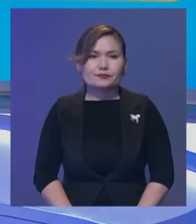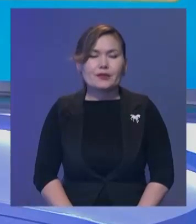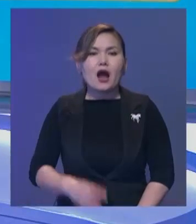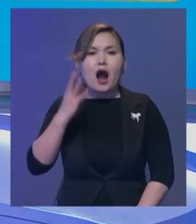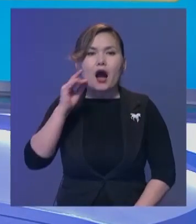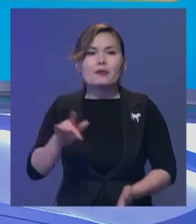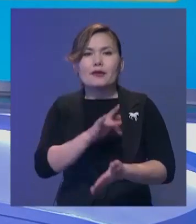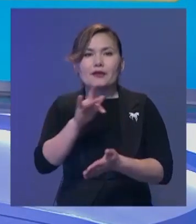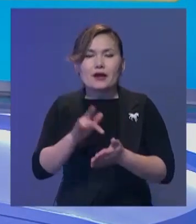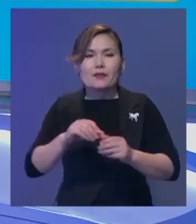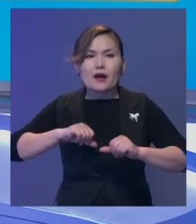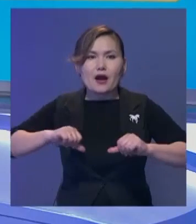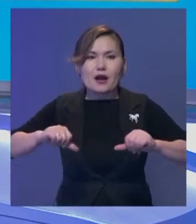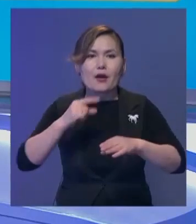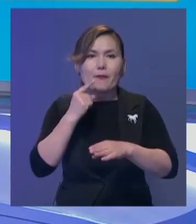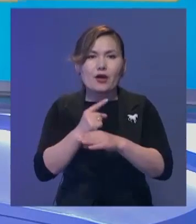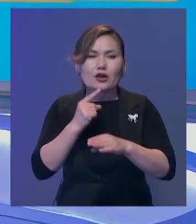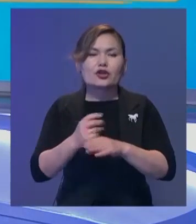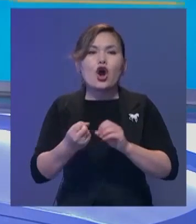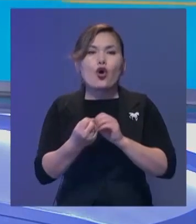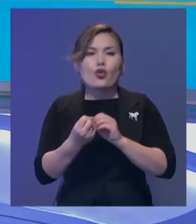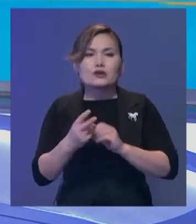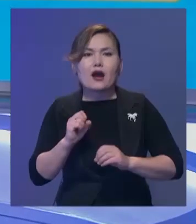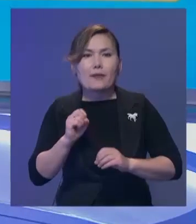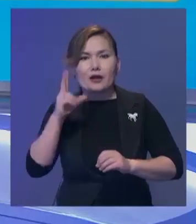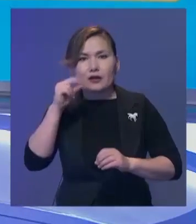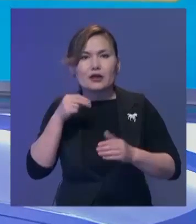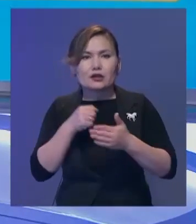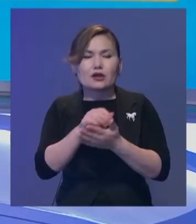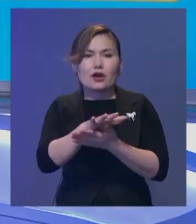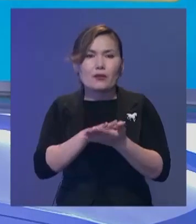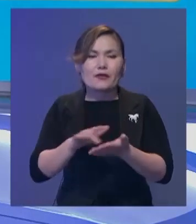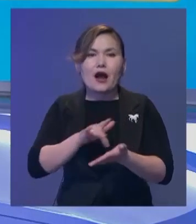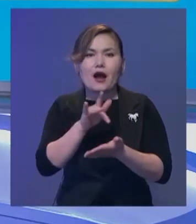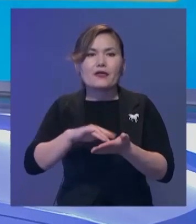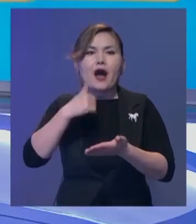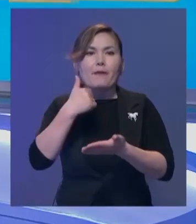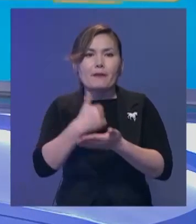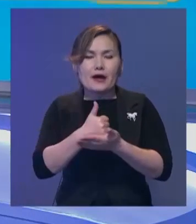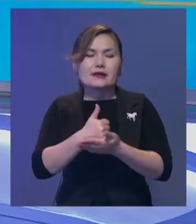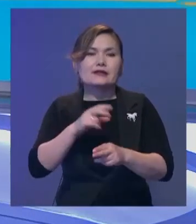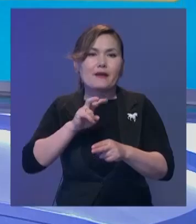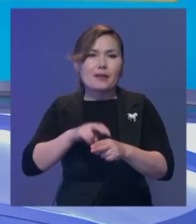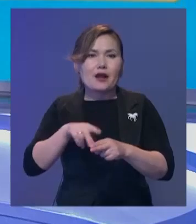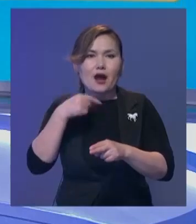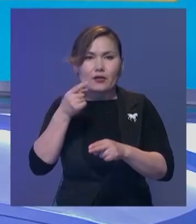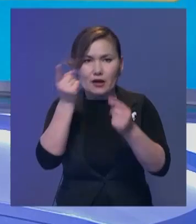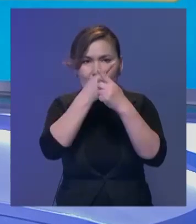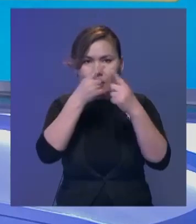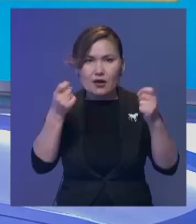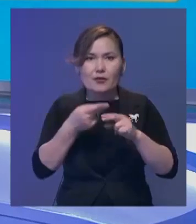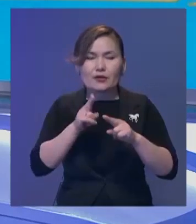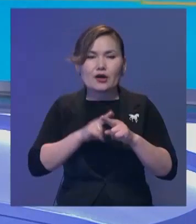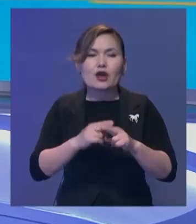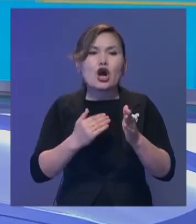Алматыда карантиндік шеттеу шаралары 12-ші сәуірге дейін ұзартылды. Қаланың бас мемлекеттік санитариялық дәргерінің қаулысына